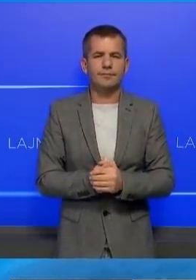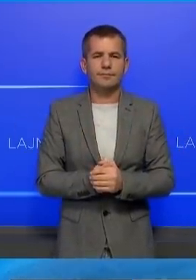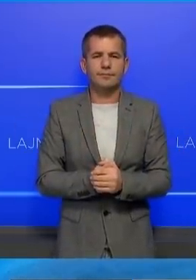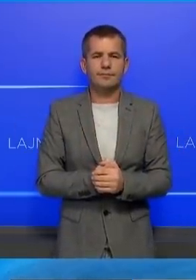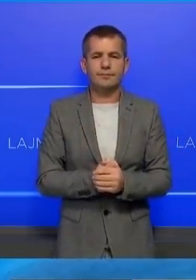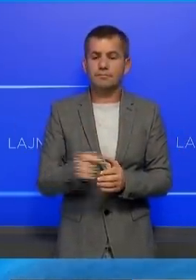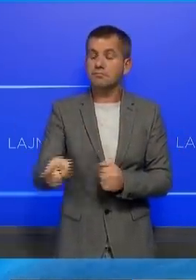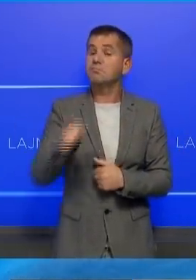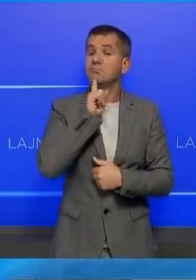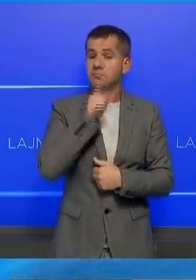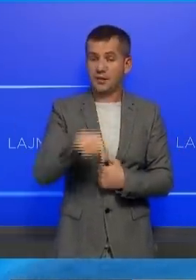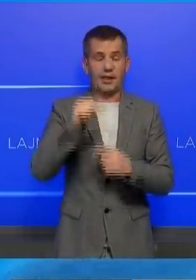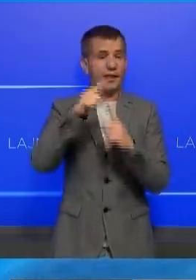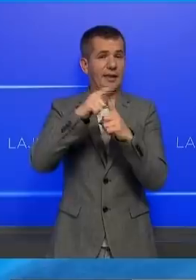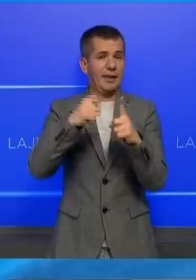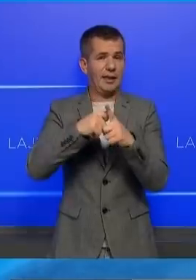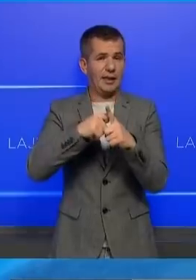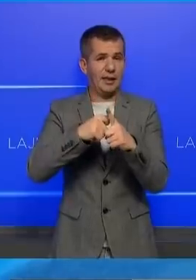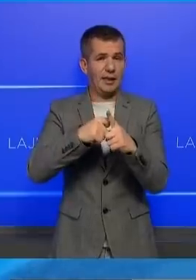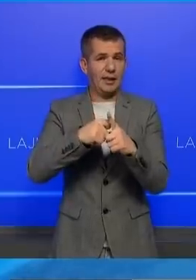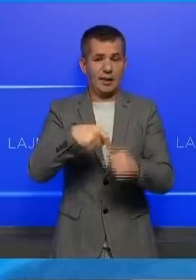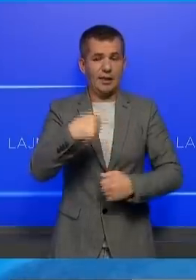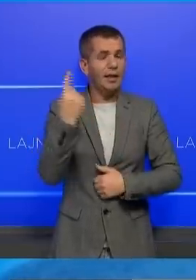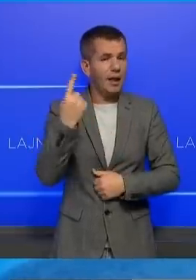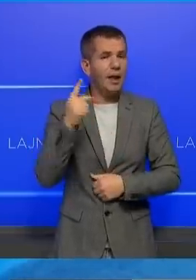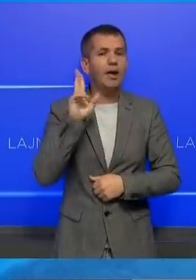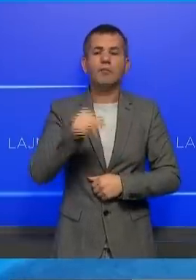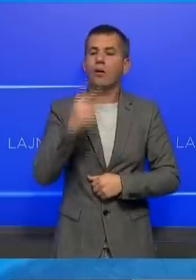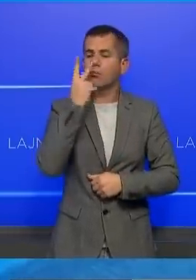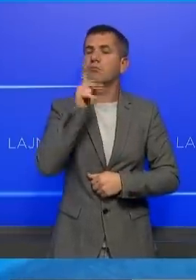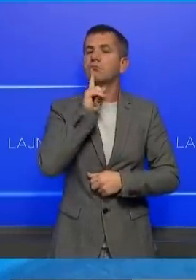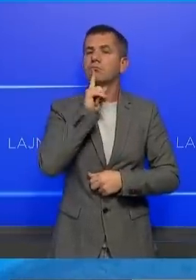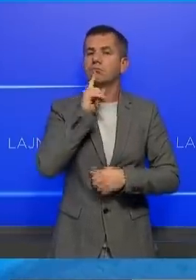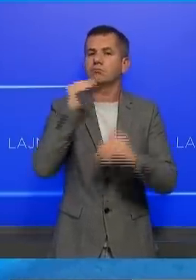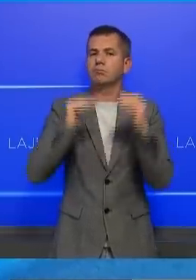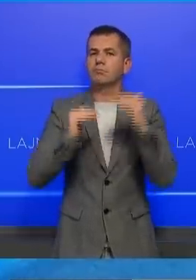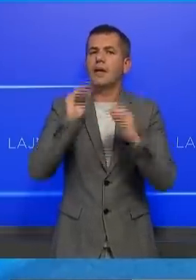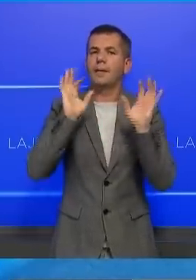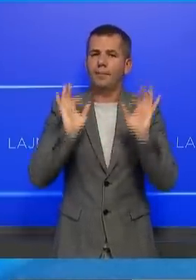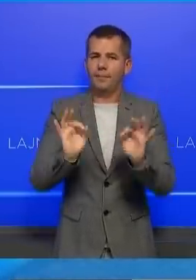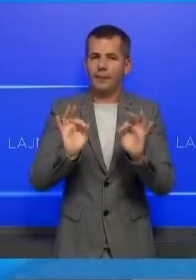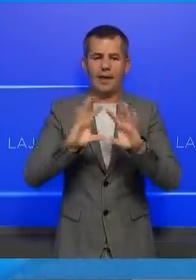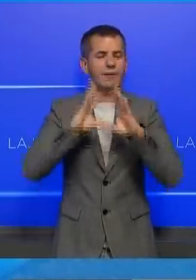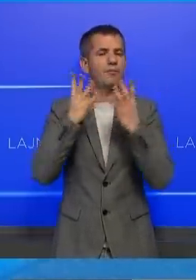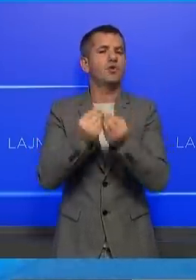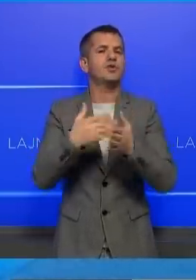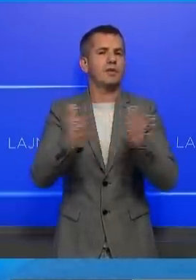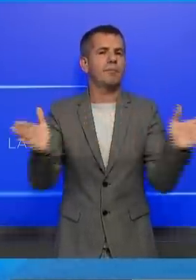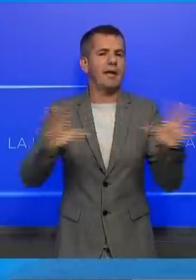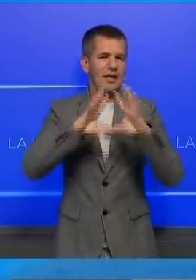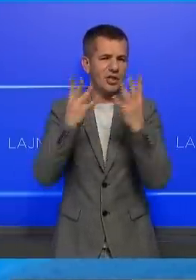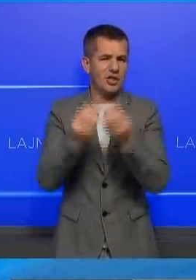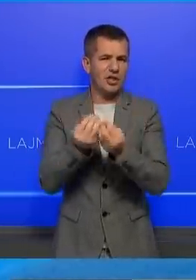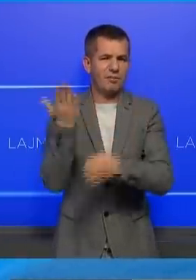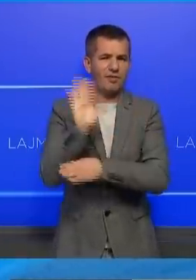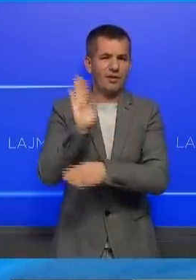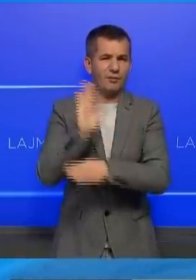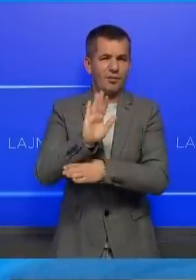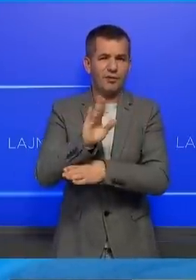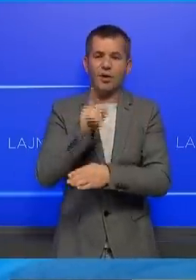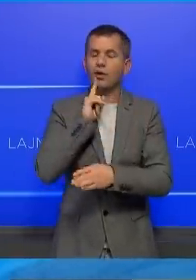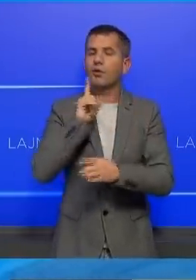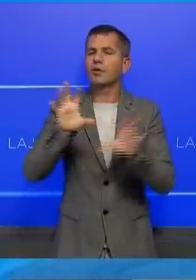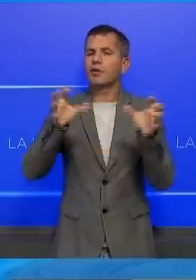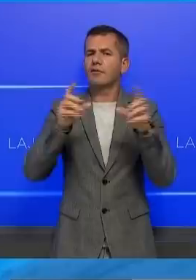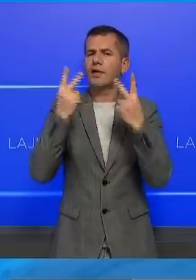Për derisa televizioni publik rëtë e kënjë, ka bërë një mbulim të balansuar dhe të zgjeruar të kandidatëve. Transmetuësit e